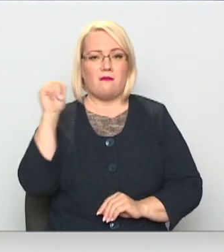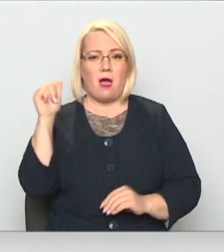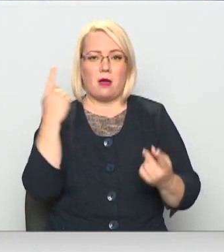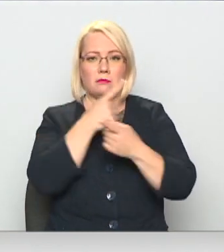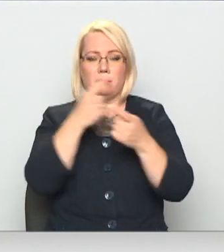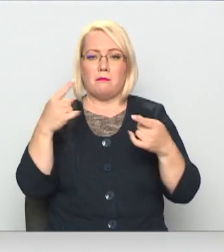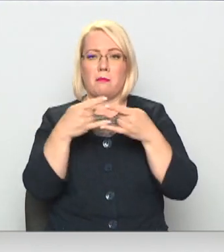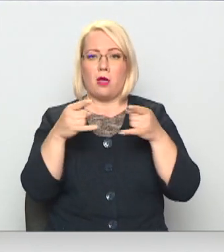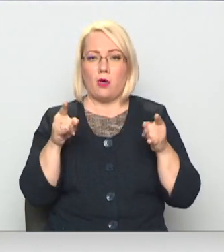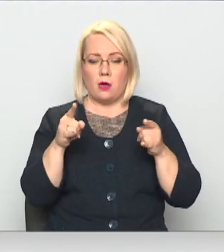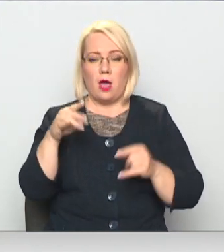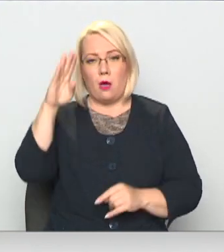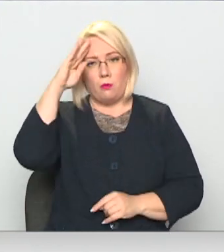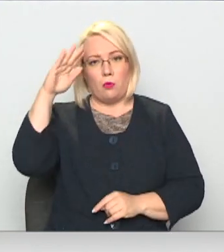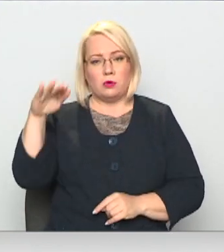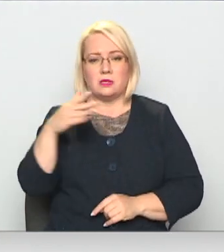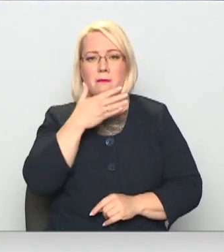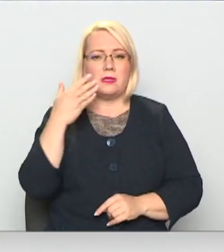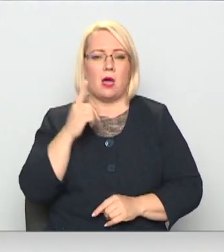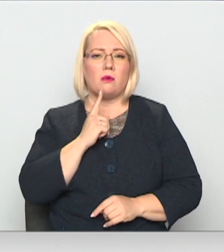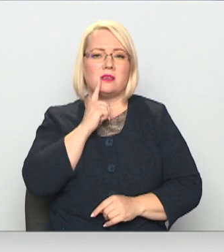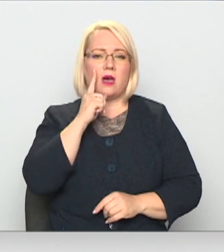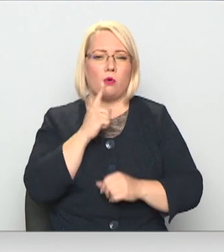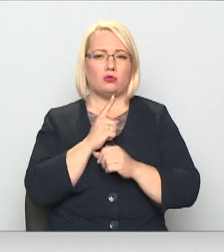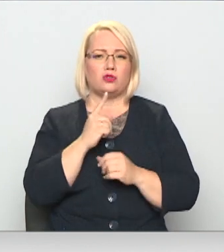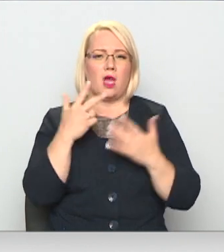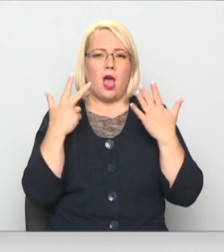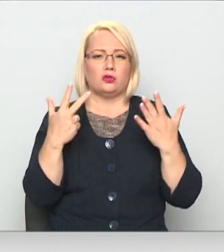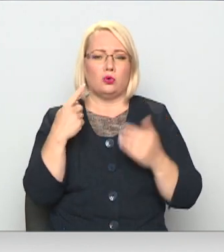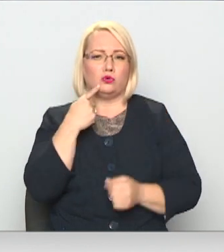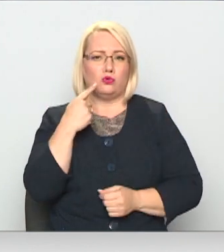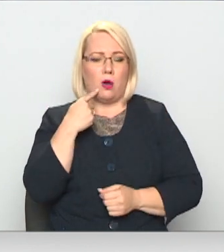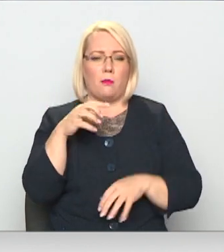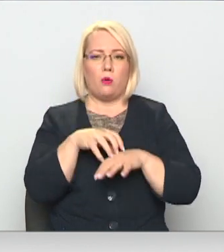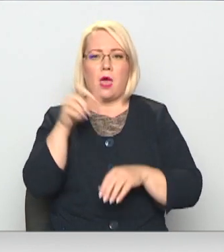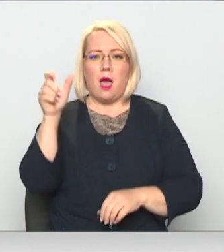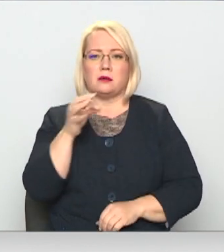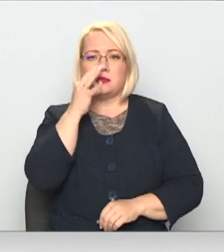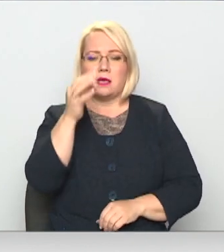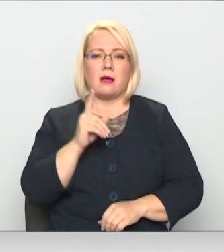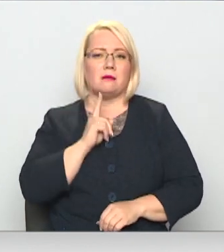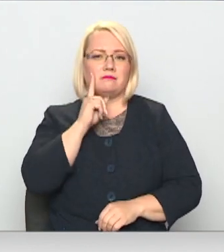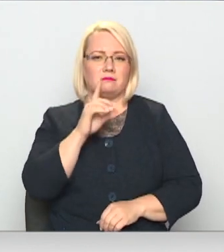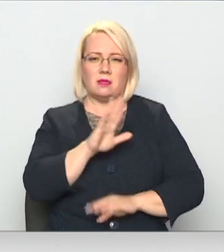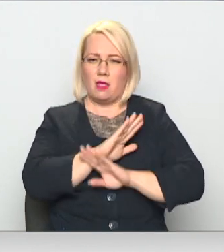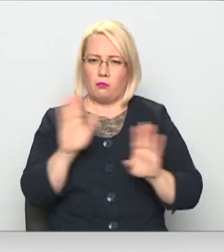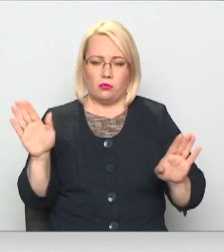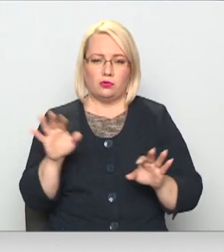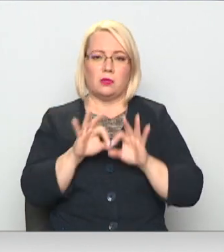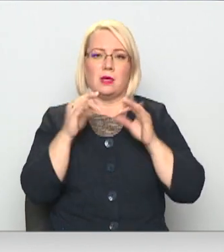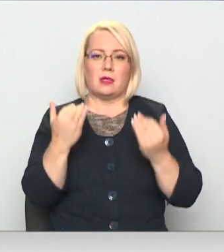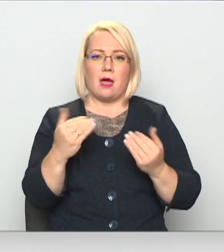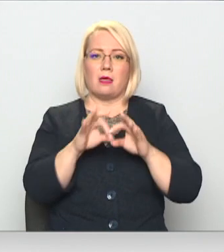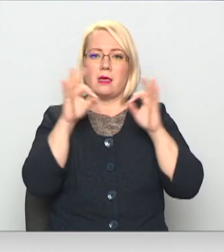panorāmā. Gustavam nav izaugūši astoņi kaula zobi, un mediķi saka, ka tie nekad neizaugs. Tāpēc jau tagad jāsāk